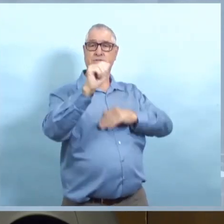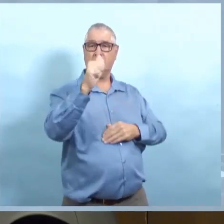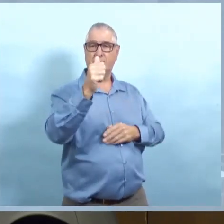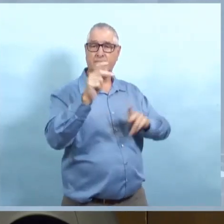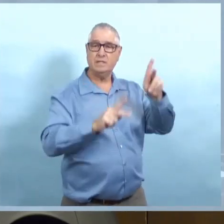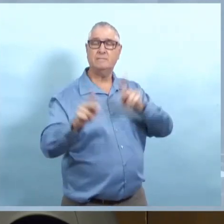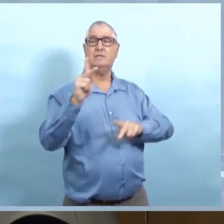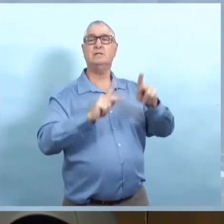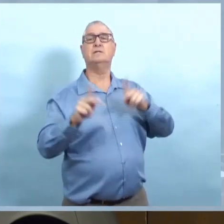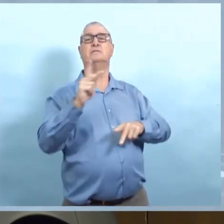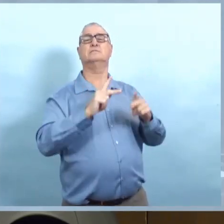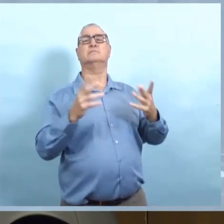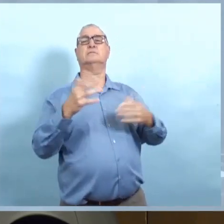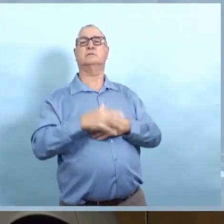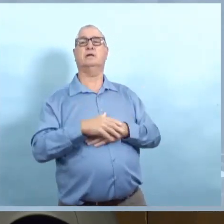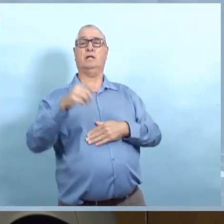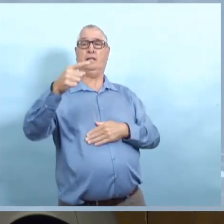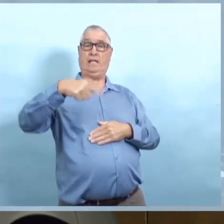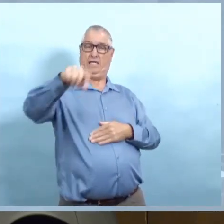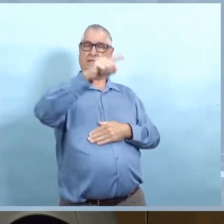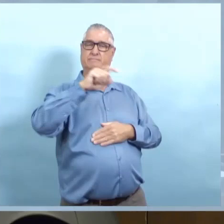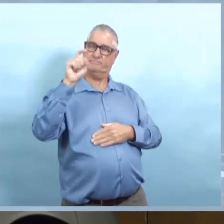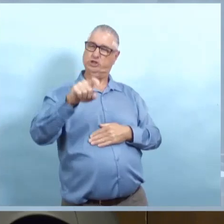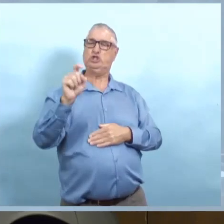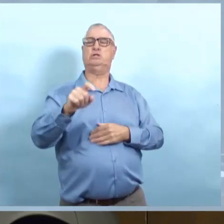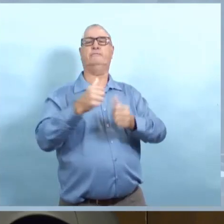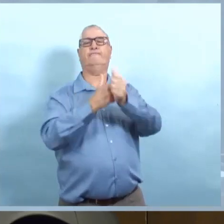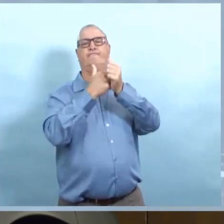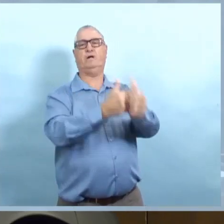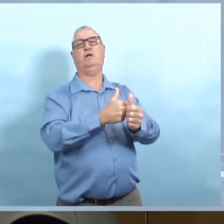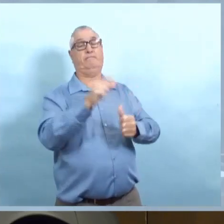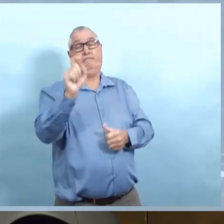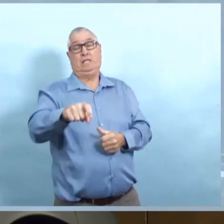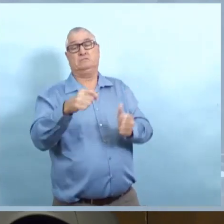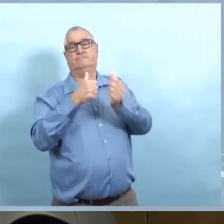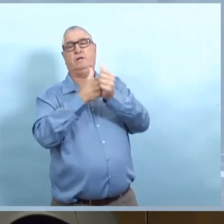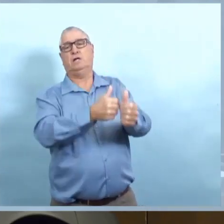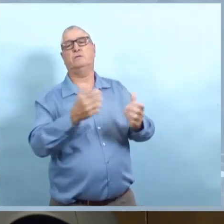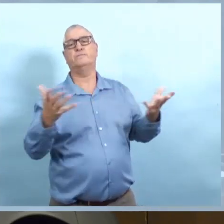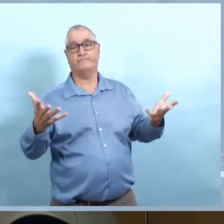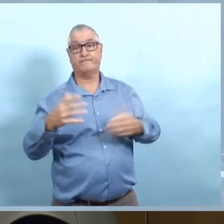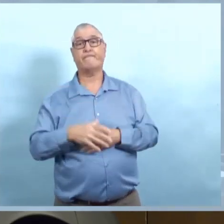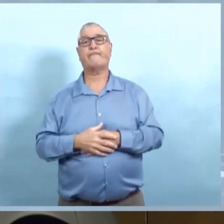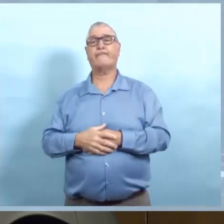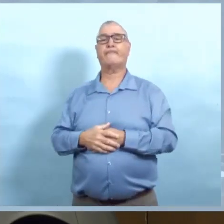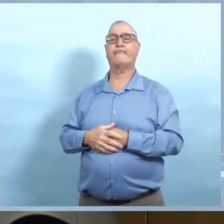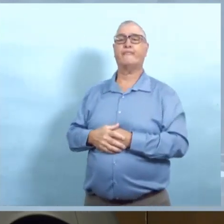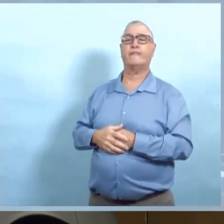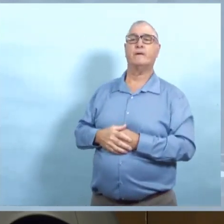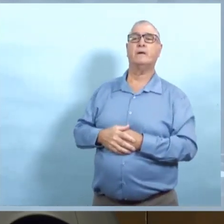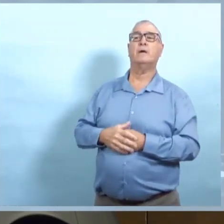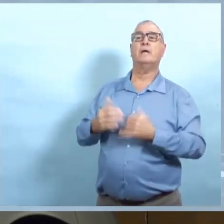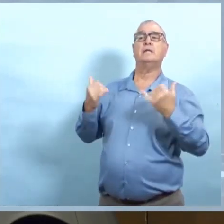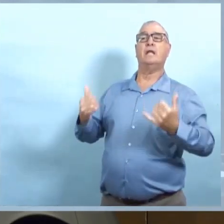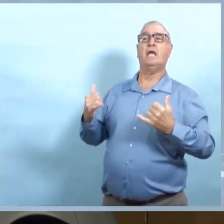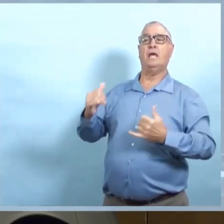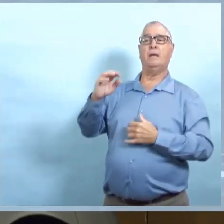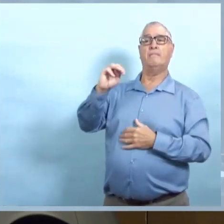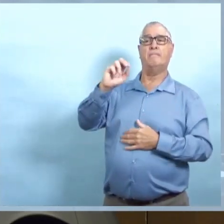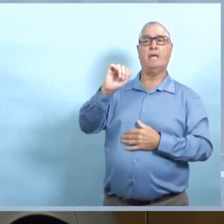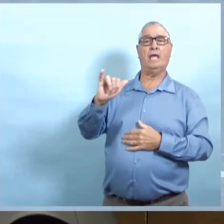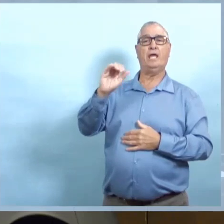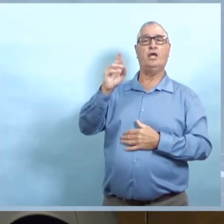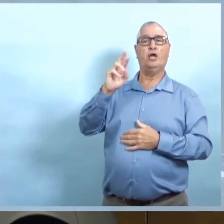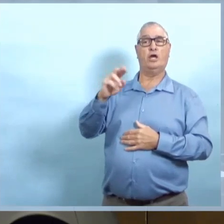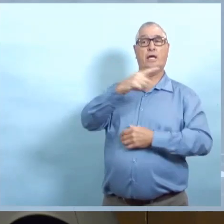en ce qui concerne ce que ça veut dire pour le port du masque, pour la restriction sur le taille de rassemblement. Si la Ville a des questions, nous